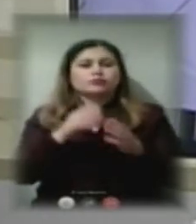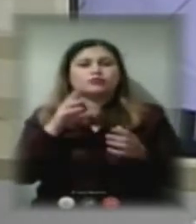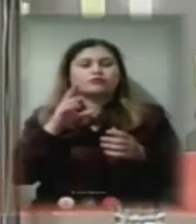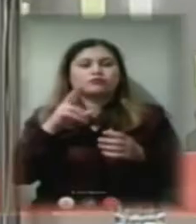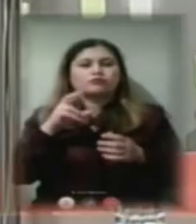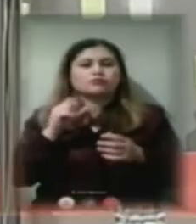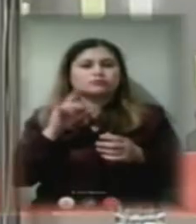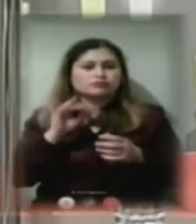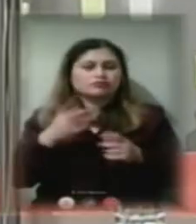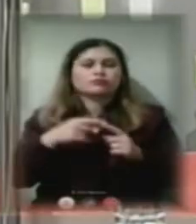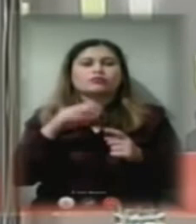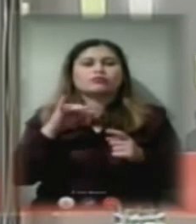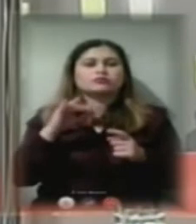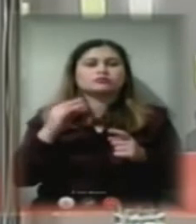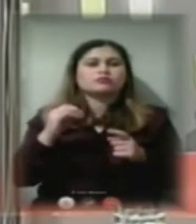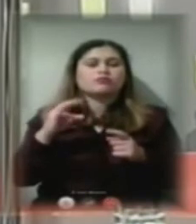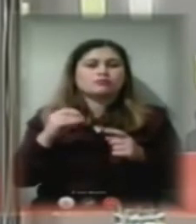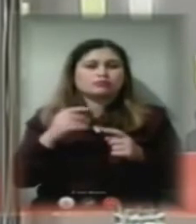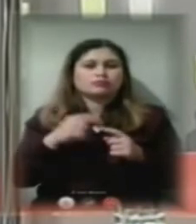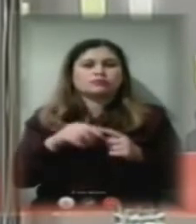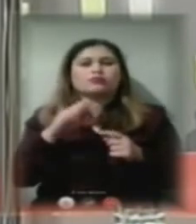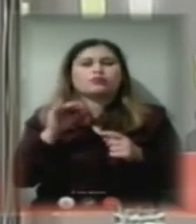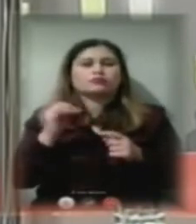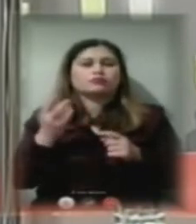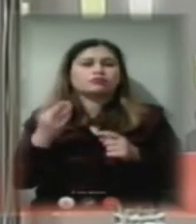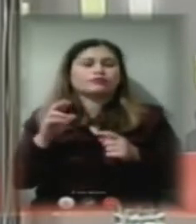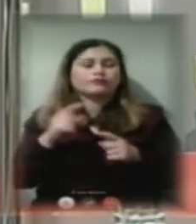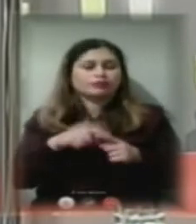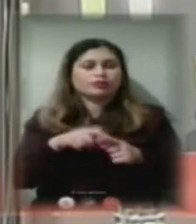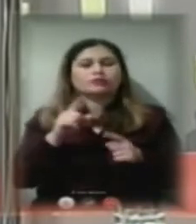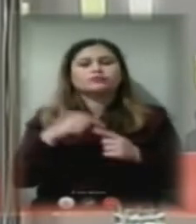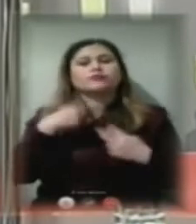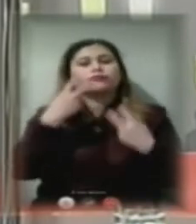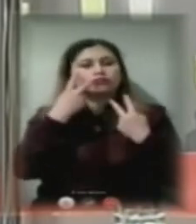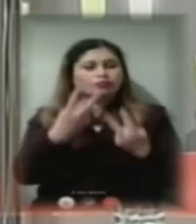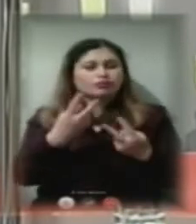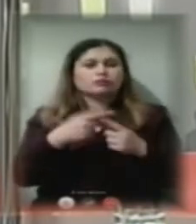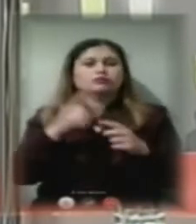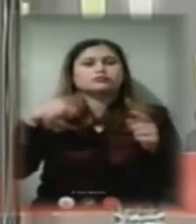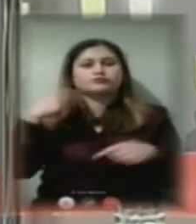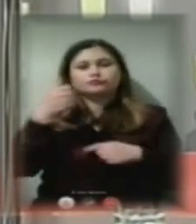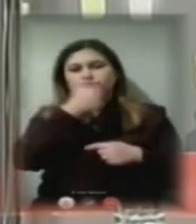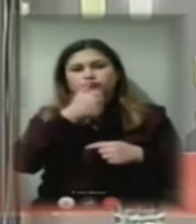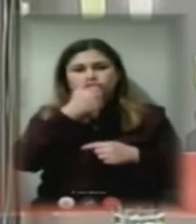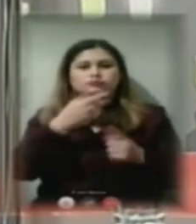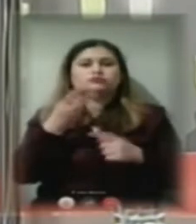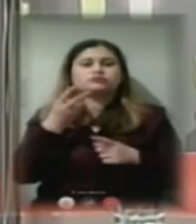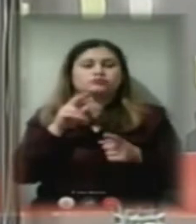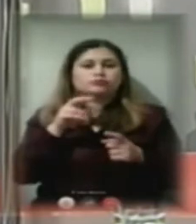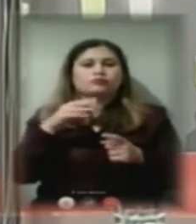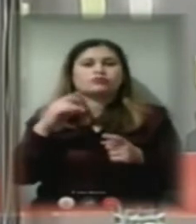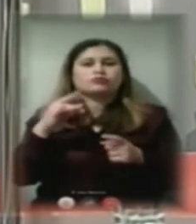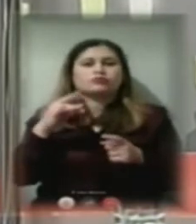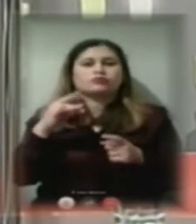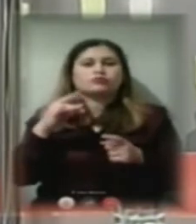муніципальне котельне. Тому, на мій погляд, на наступний рік для територіальній громади було б